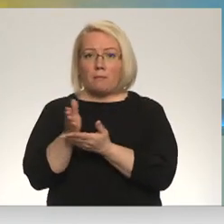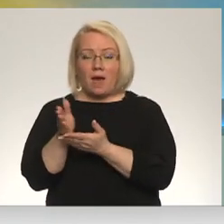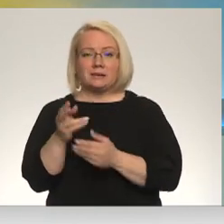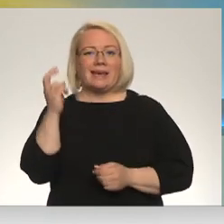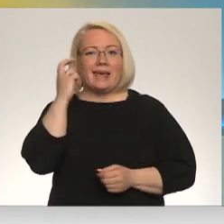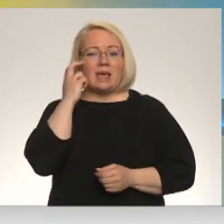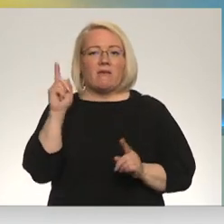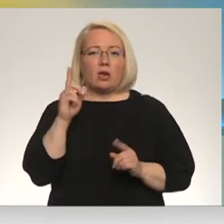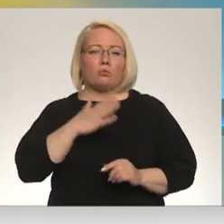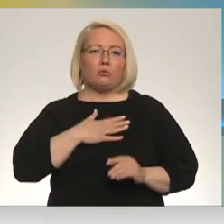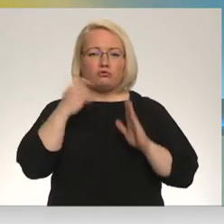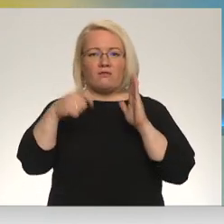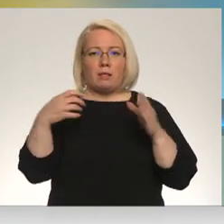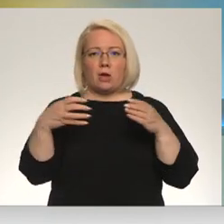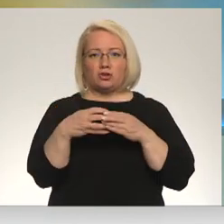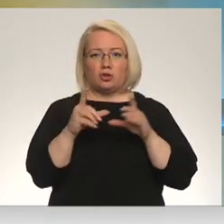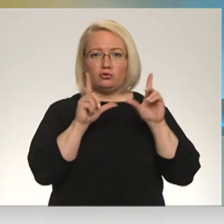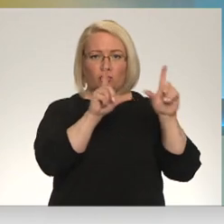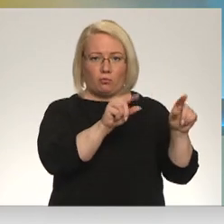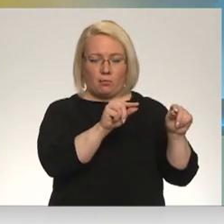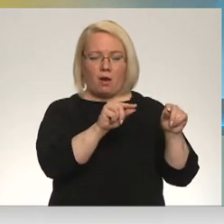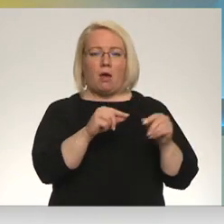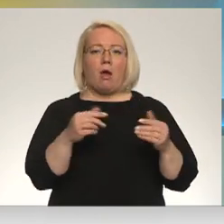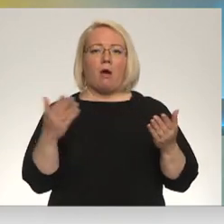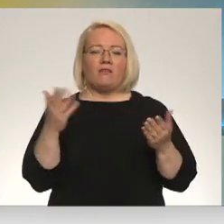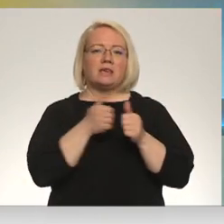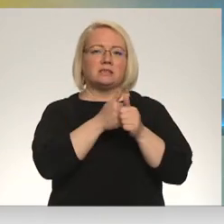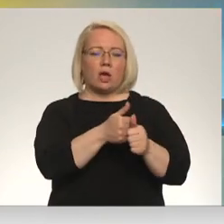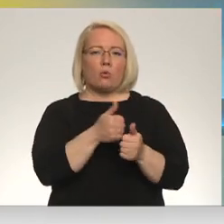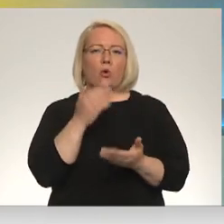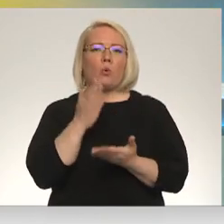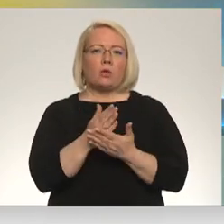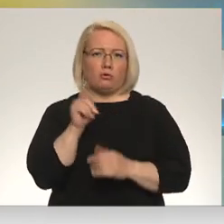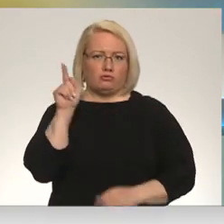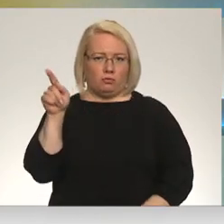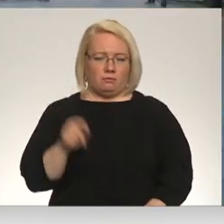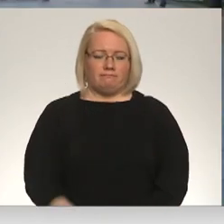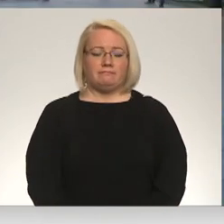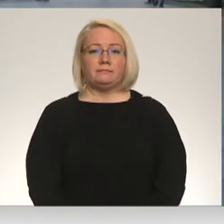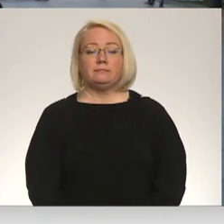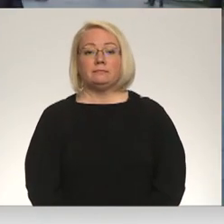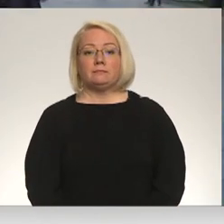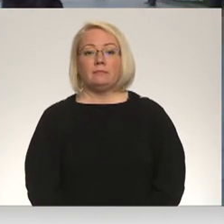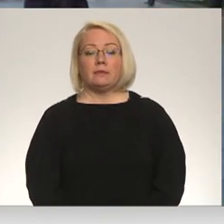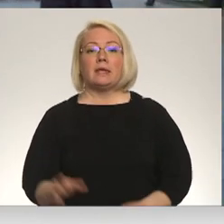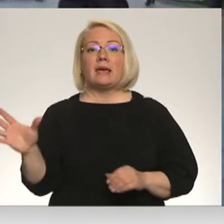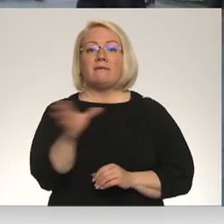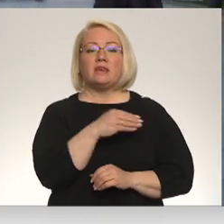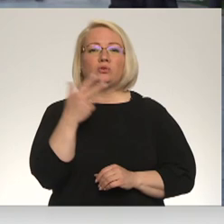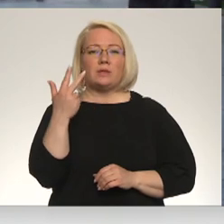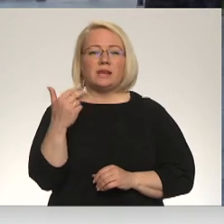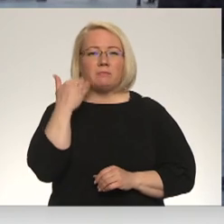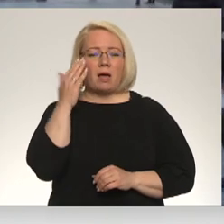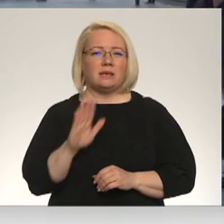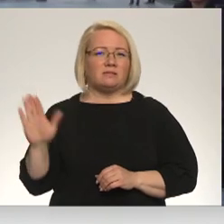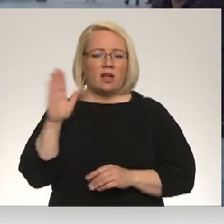Kieva atrodas arī mūsu filmēšanas grupīna Strāzdiņa un Ingus Graudiņš, kuri seko līdz notiekošiem. Visu trīju Baltijas